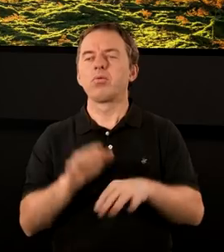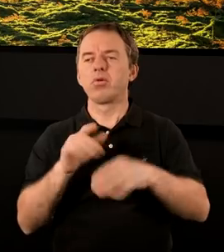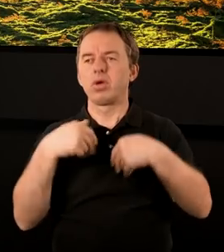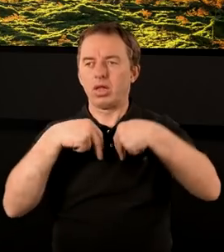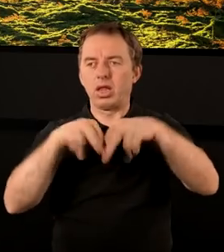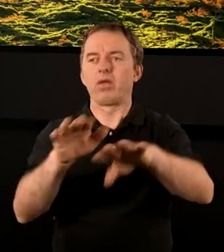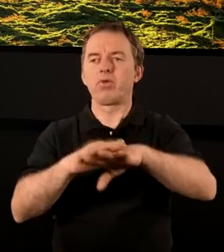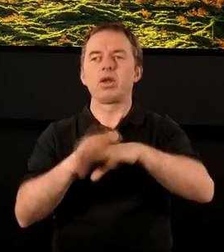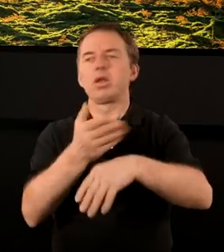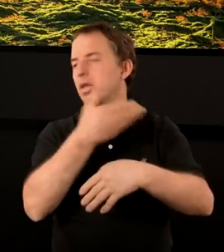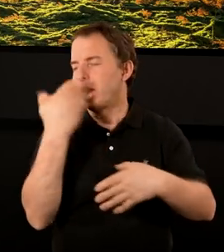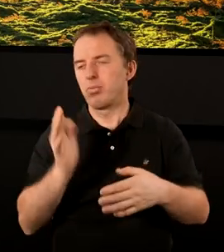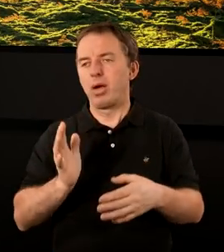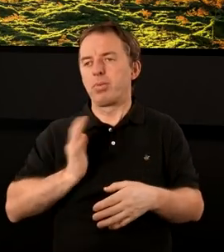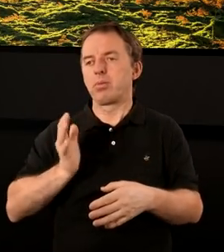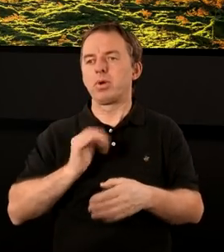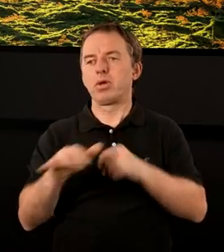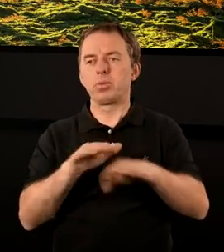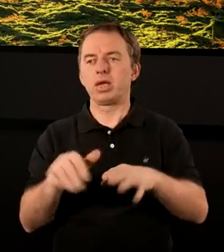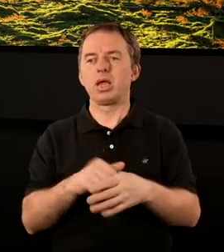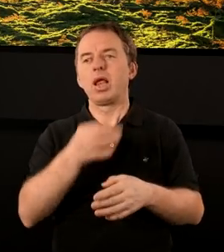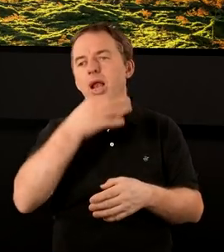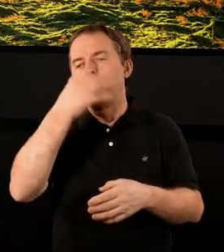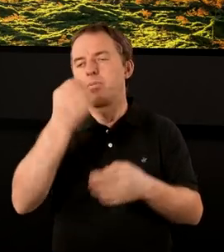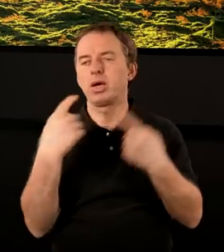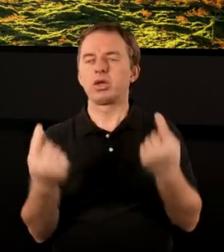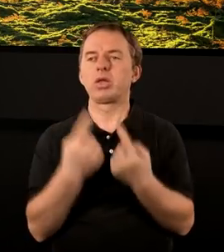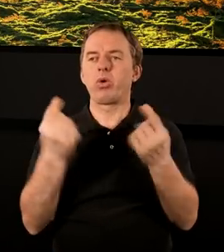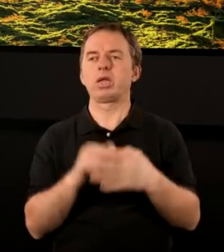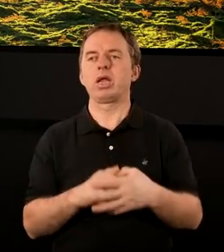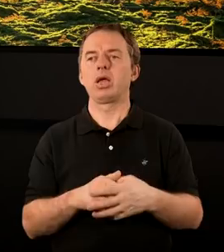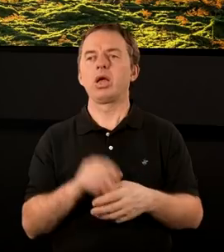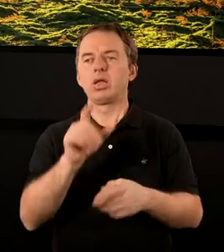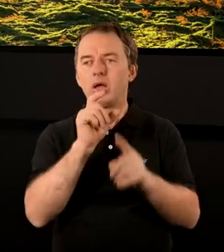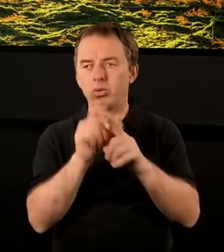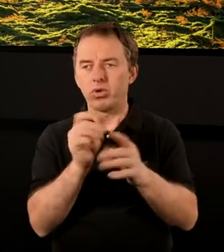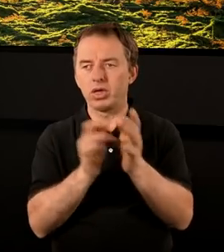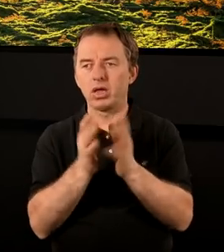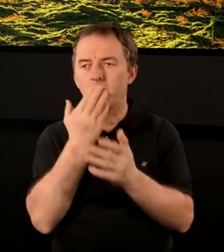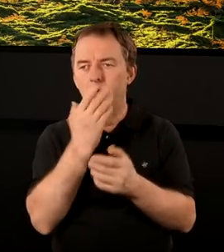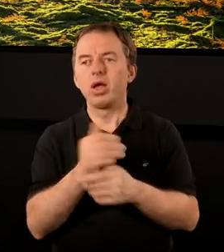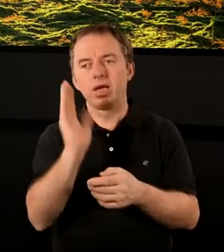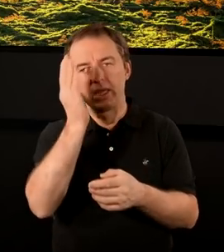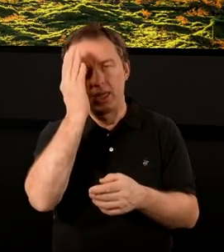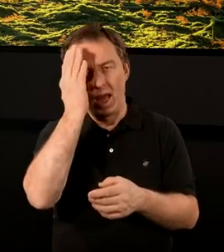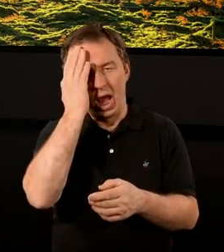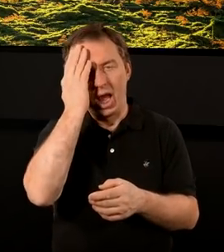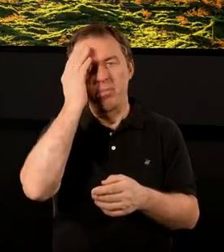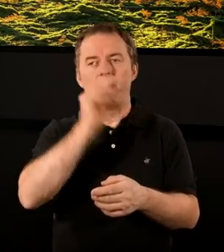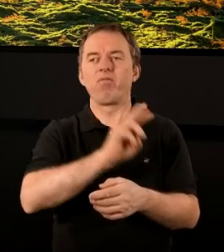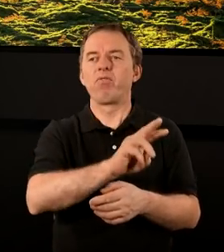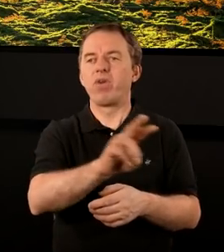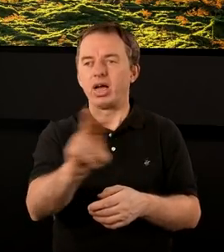prawie ręce Jezusa Chrystusa. No nie ma bezpieczniejszego miejsca. Nie ma lepszej sytuacji, nie? I te słowa, gdzie Pan Jezus mówi, znam